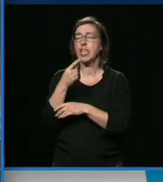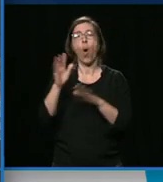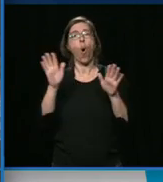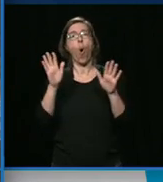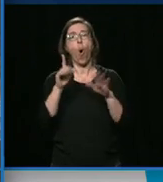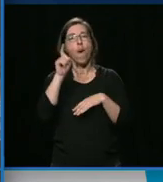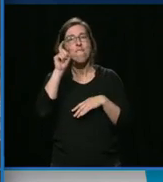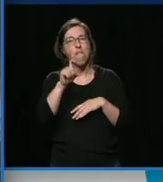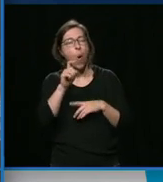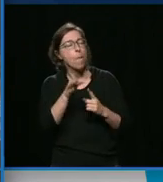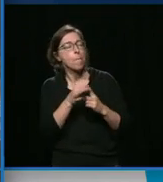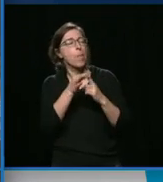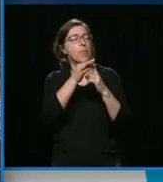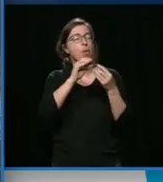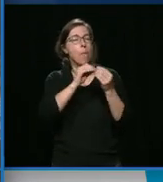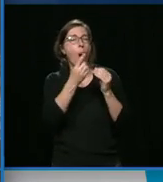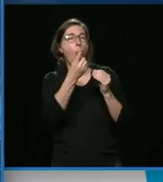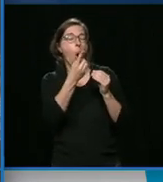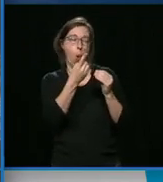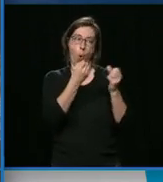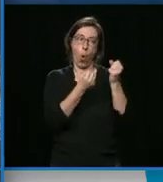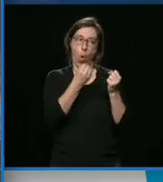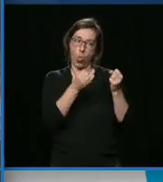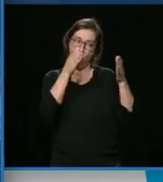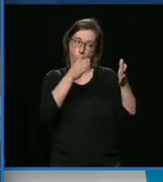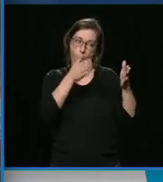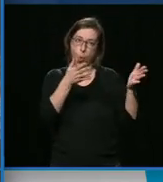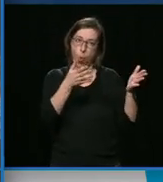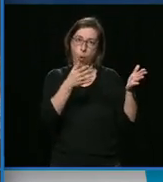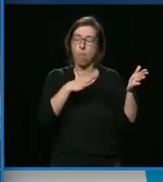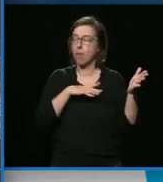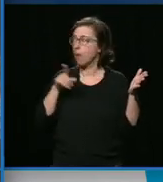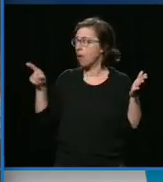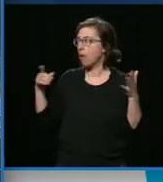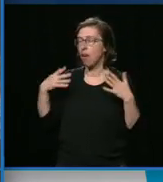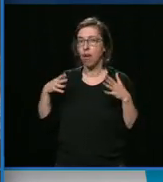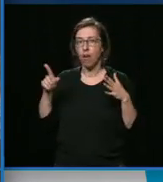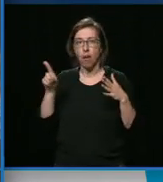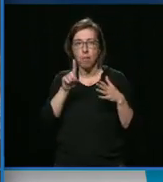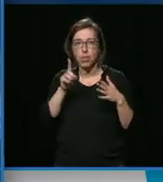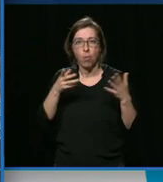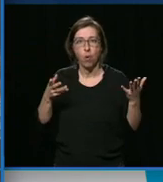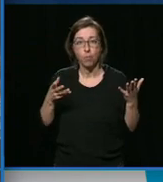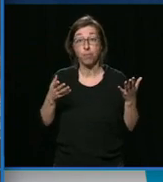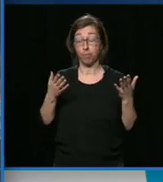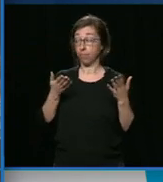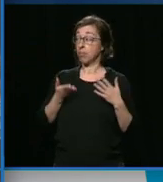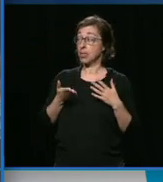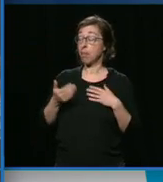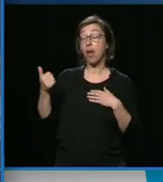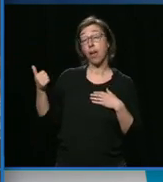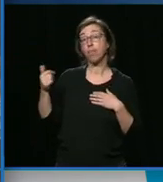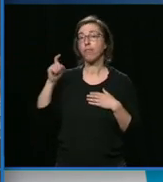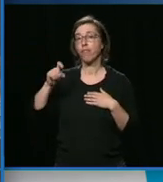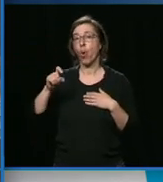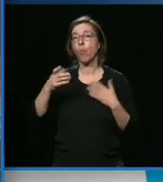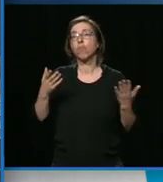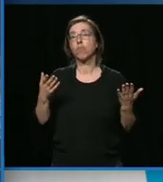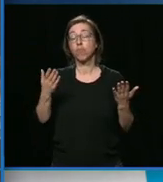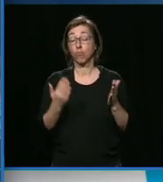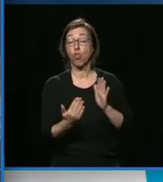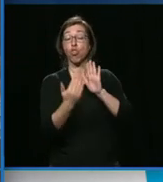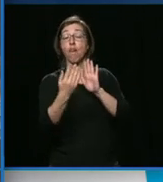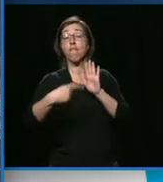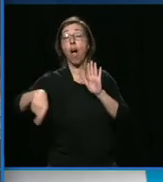conseil des ministres. Aujourd'hui, le premier ministre doit choisir son camp. Il doit dire à la jeunesse du Québec, c'est quoi l'avenir qu'il leur prépare.